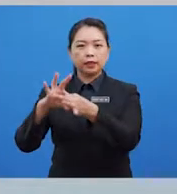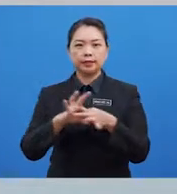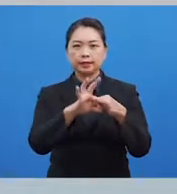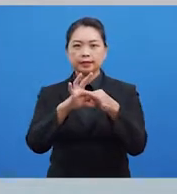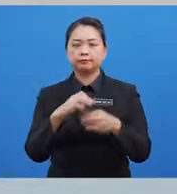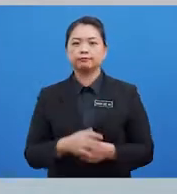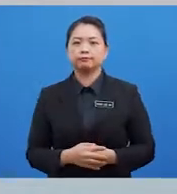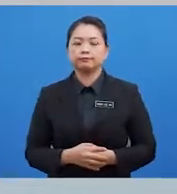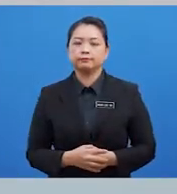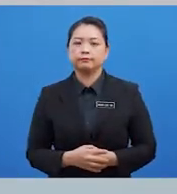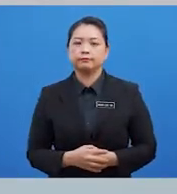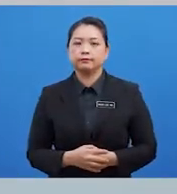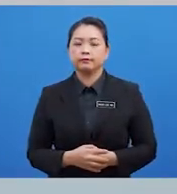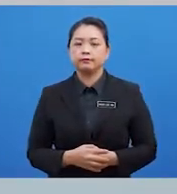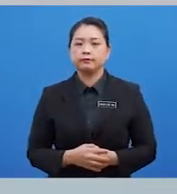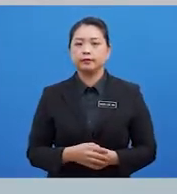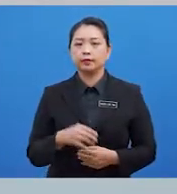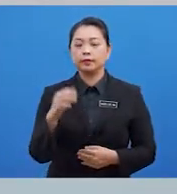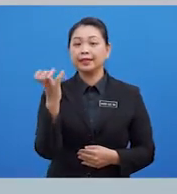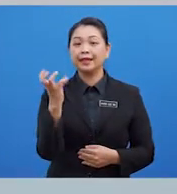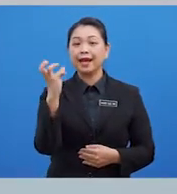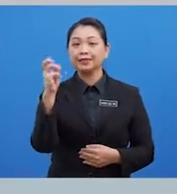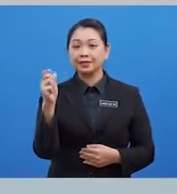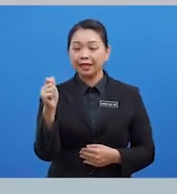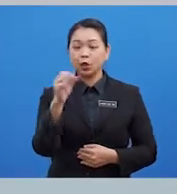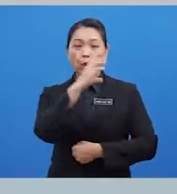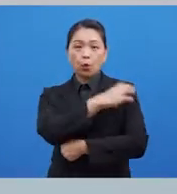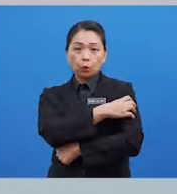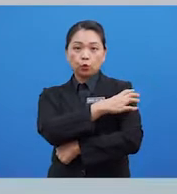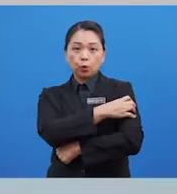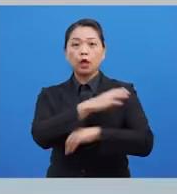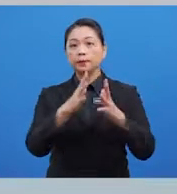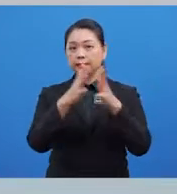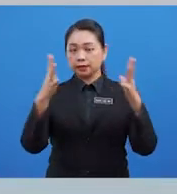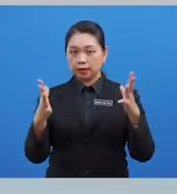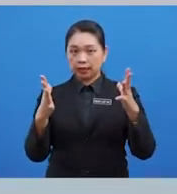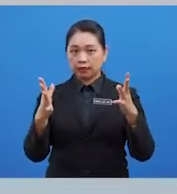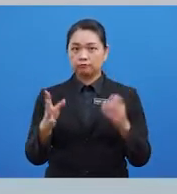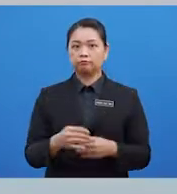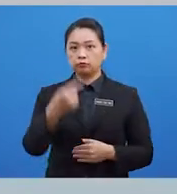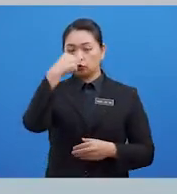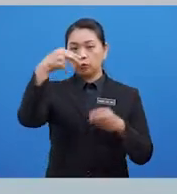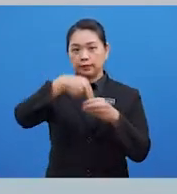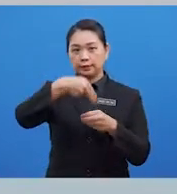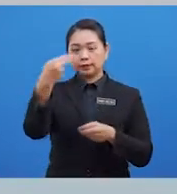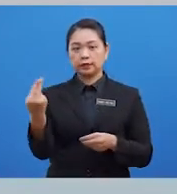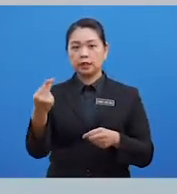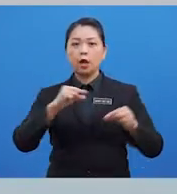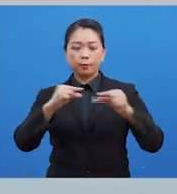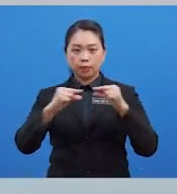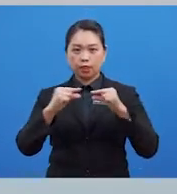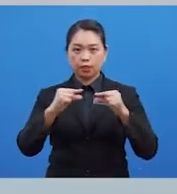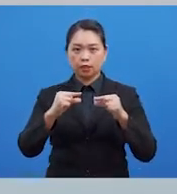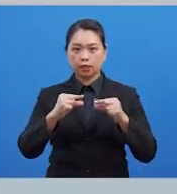Kemahiran Motor Kasar Pula Memerlukan Penggunaan Otot-otot Besar Untuk Menghasilkan